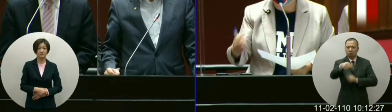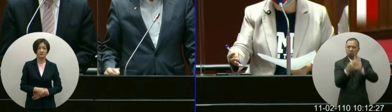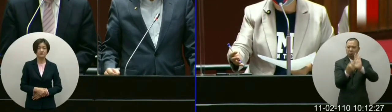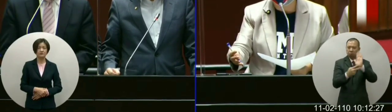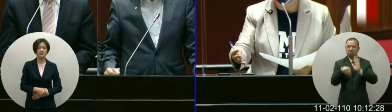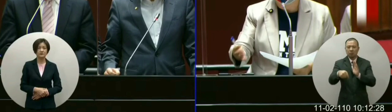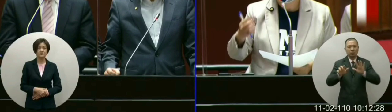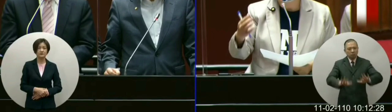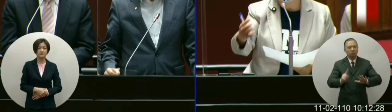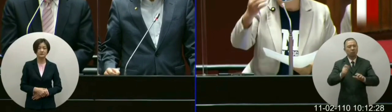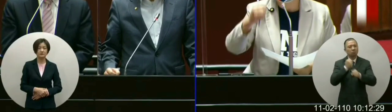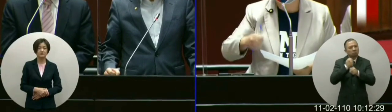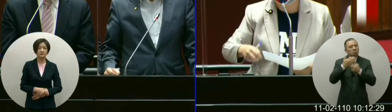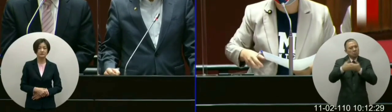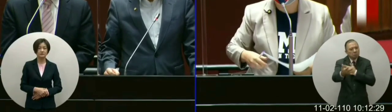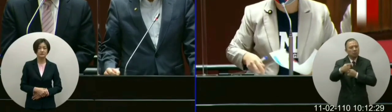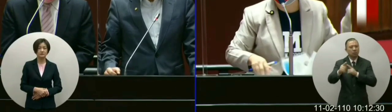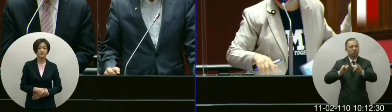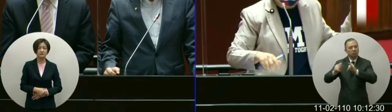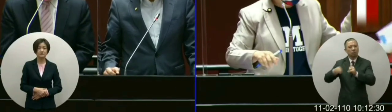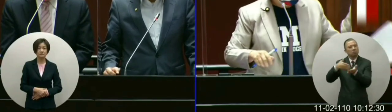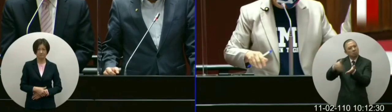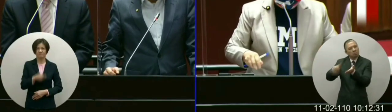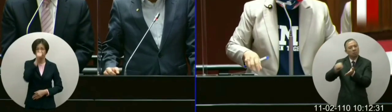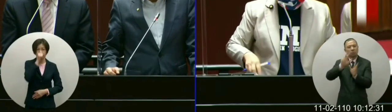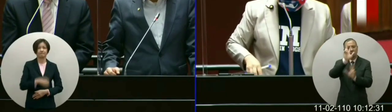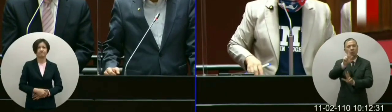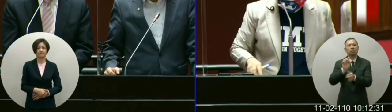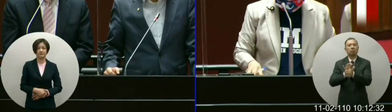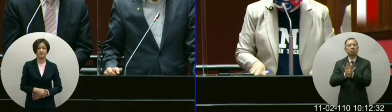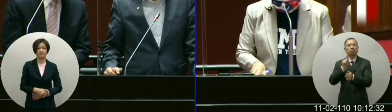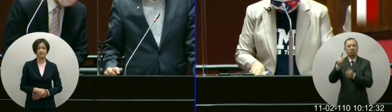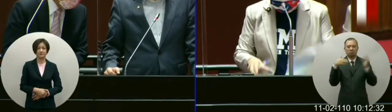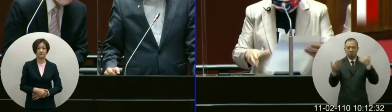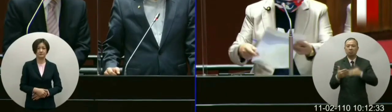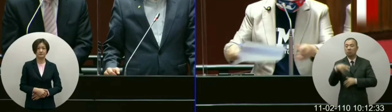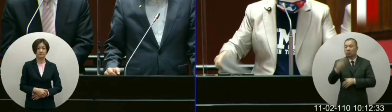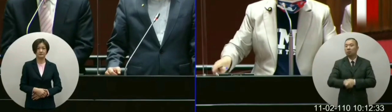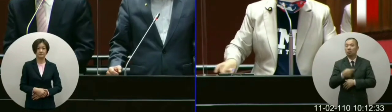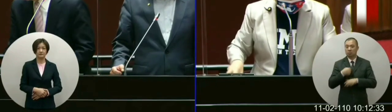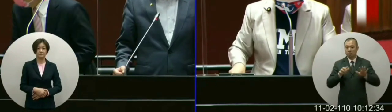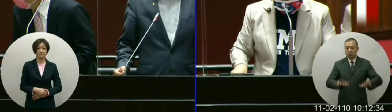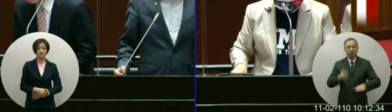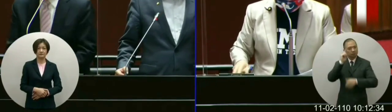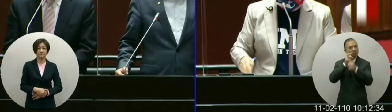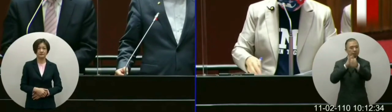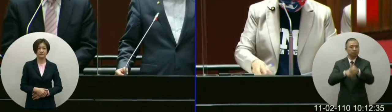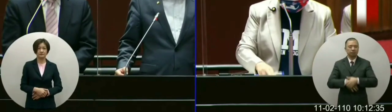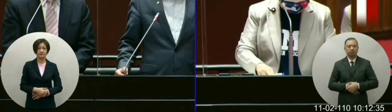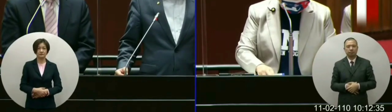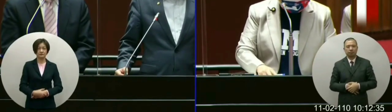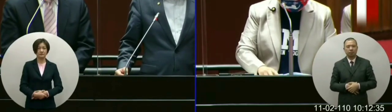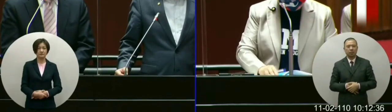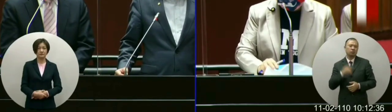那目前的进度是什么让社会大众来了解接下来本期要来跟院长来讨论的